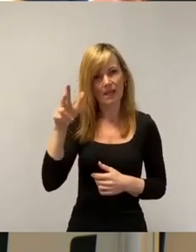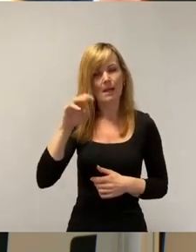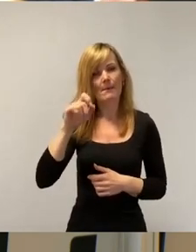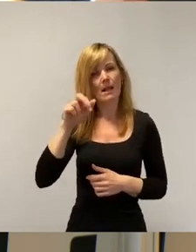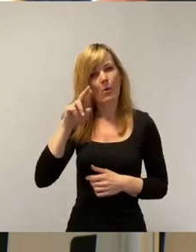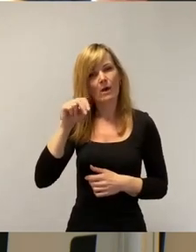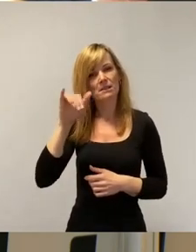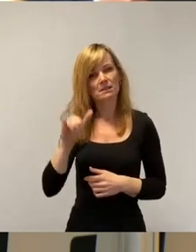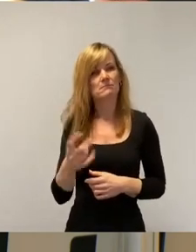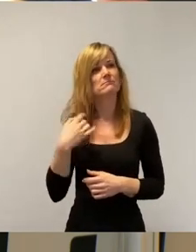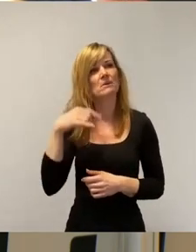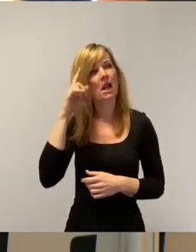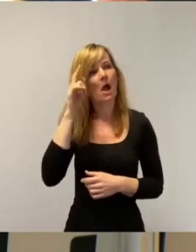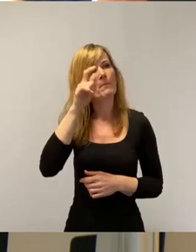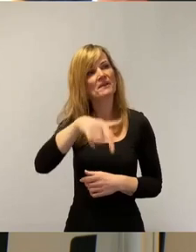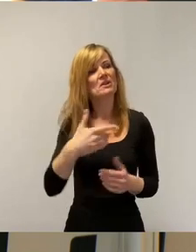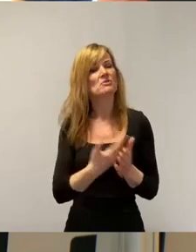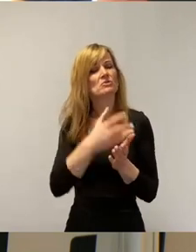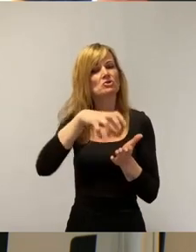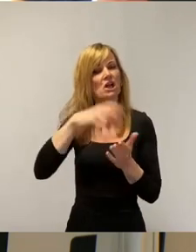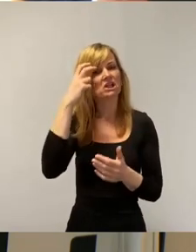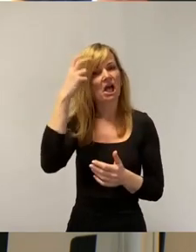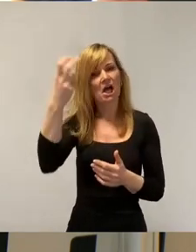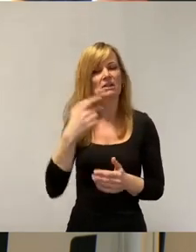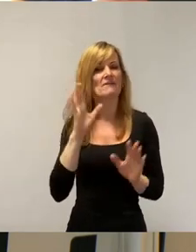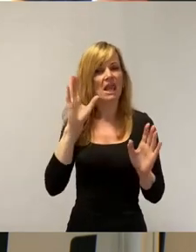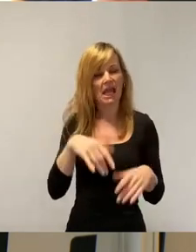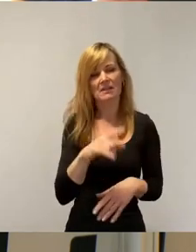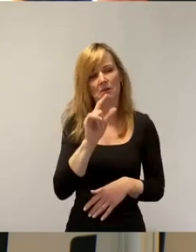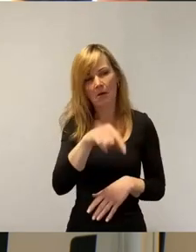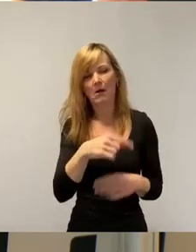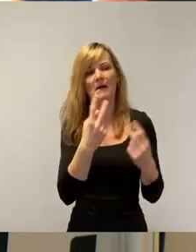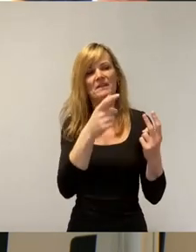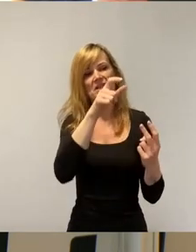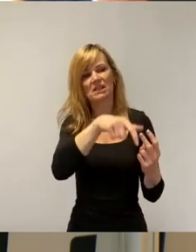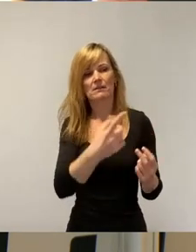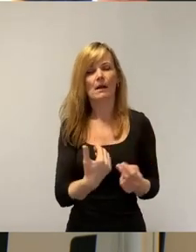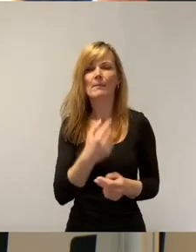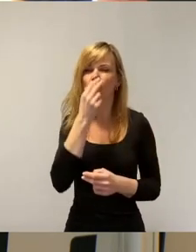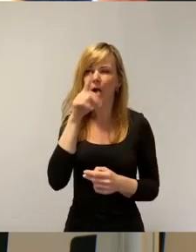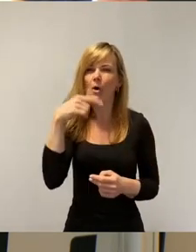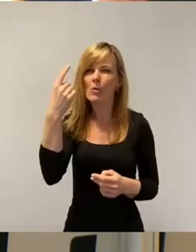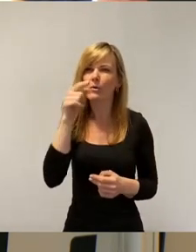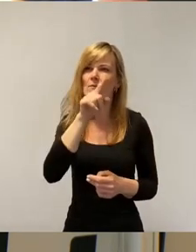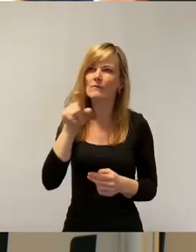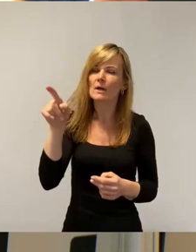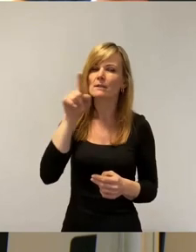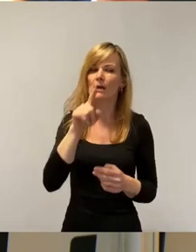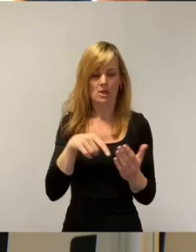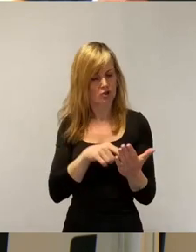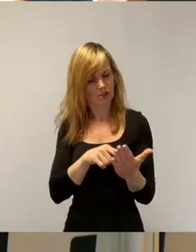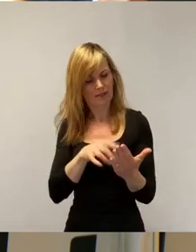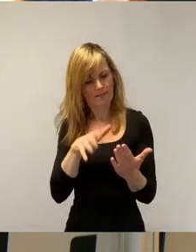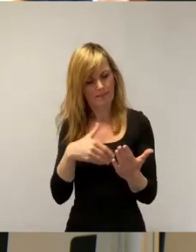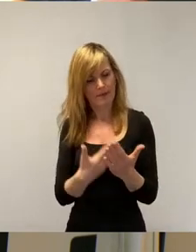so ein Stadtrat muss ja nicht allzu viel zu sagen haben im Land, aber wenn man jetzt ein bisschen weiter guckt, da steht zum Beispiel der Herr